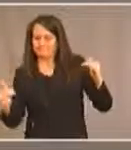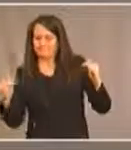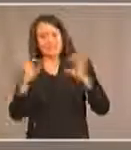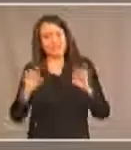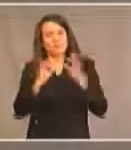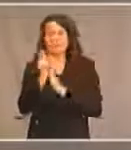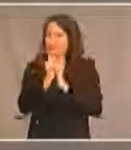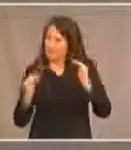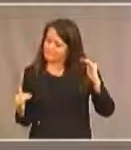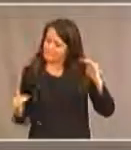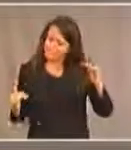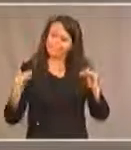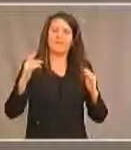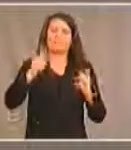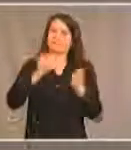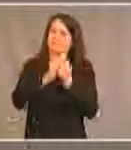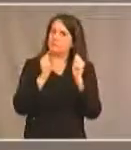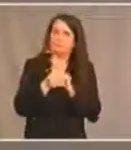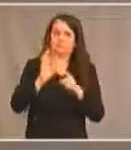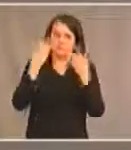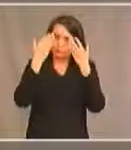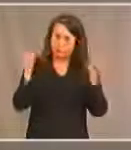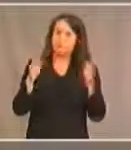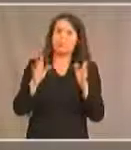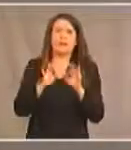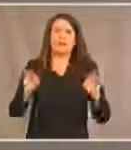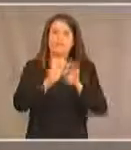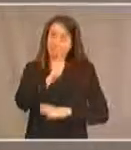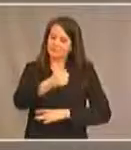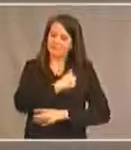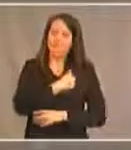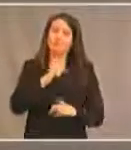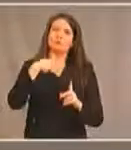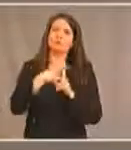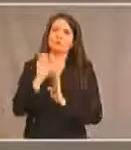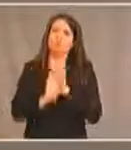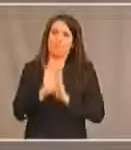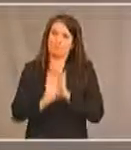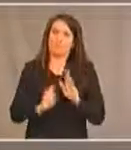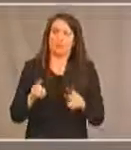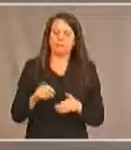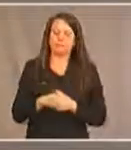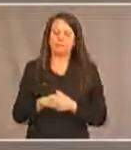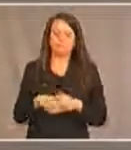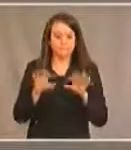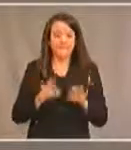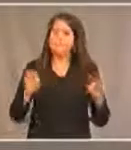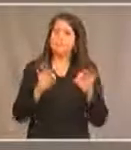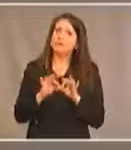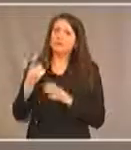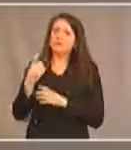devra s'accompagner d'un changement de culture, d'un changement d'attitude et de comportement. C'est une question de